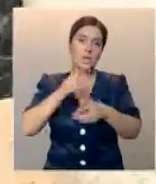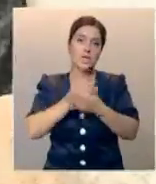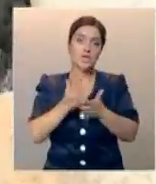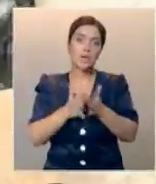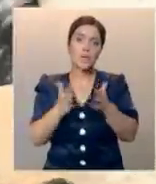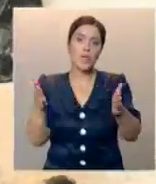миллиарда долларов.